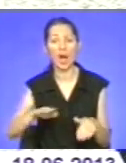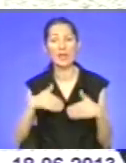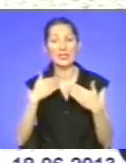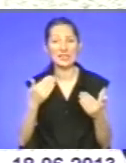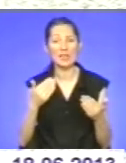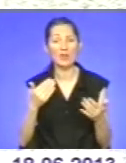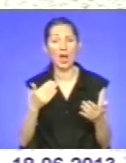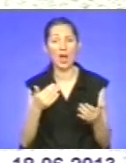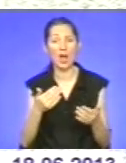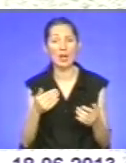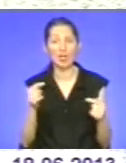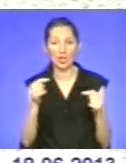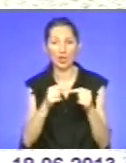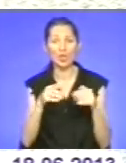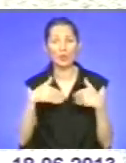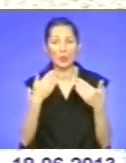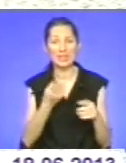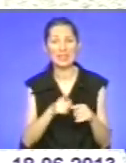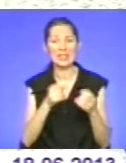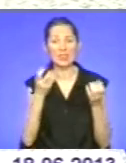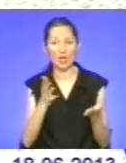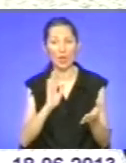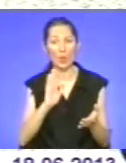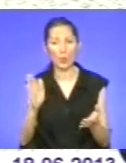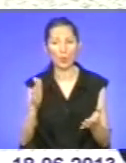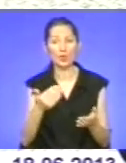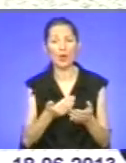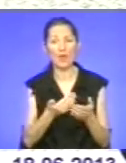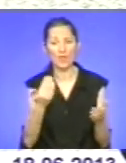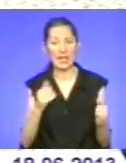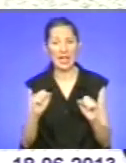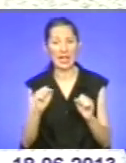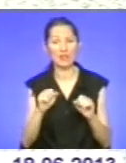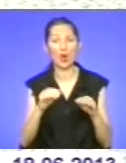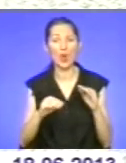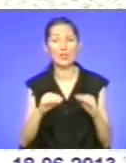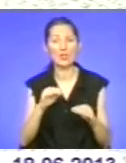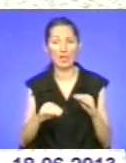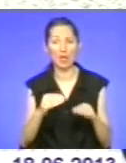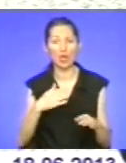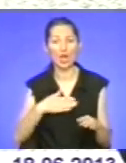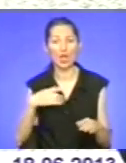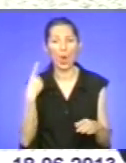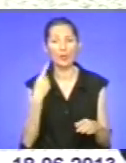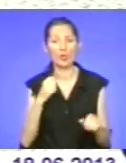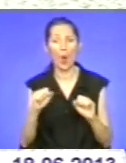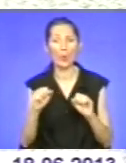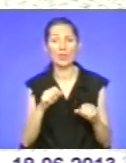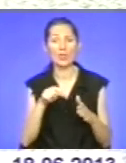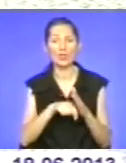і пропозиції чіткі, це, звичайно, будуть йти від керівного складу нашого обласного управління